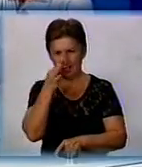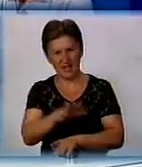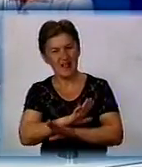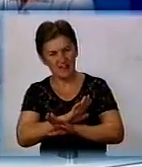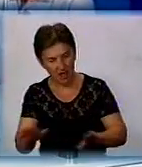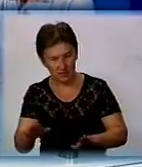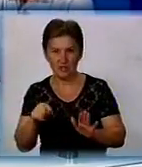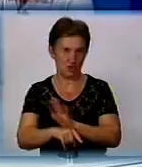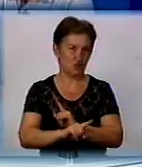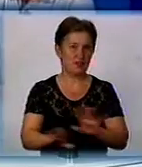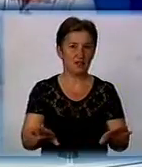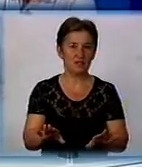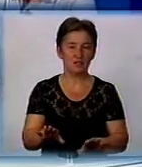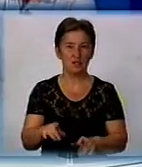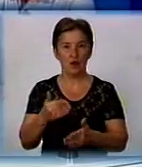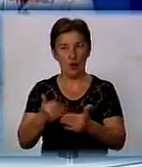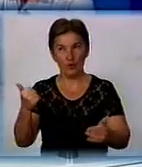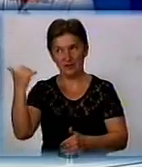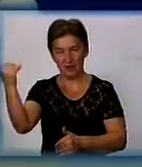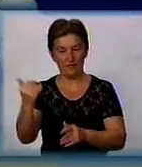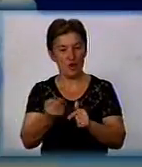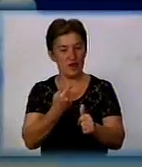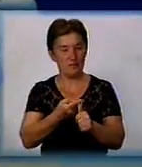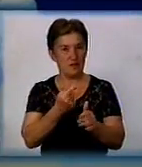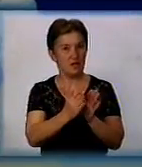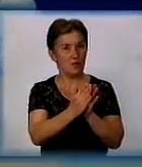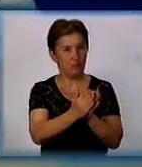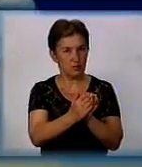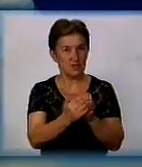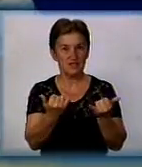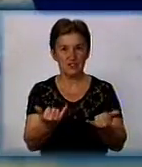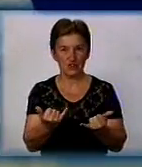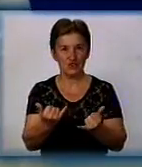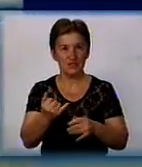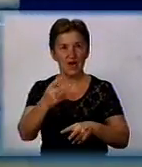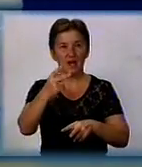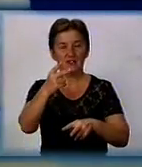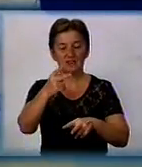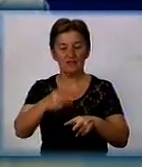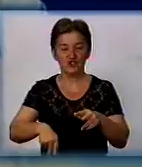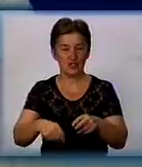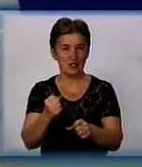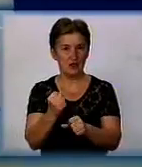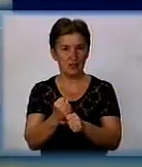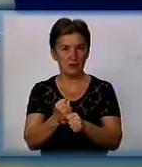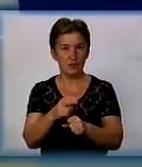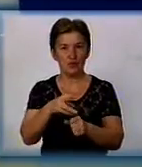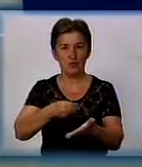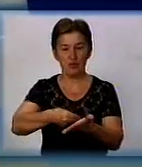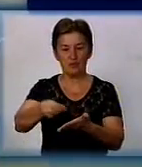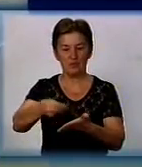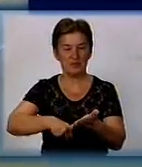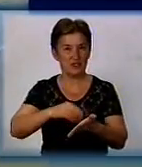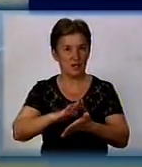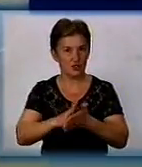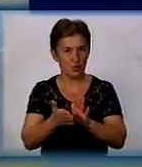нічого не буде. Він сказав, от моєї імени попроси. Зараз ведуться у нас завершительні роботи по підписанню цього договору.